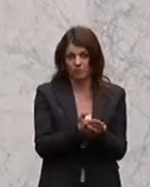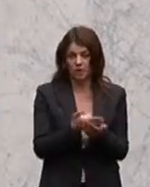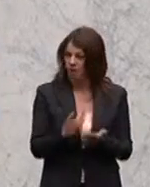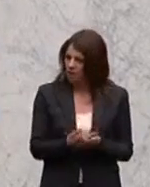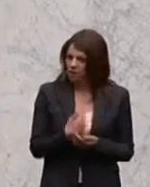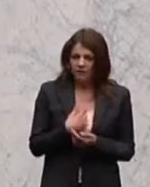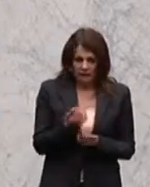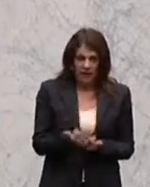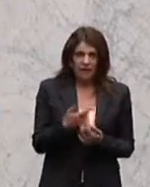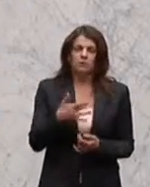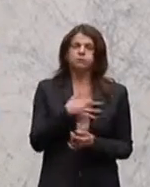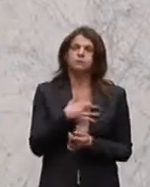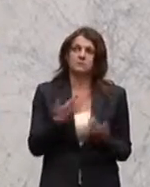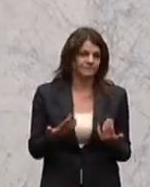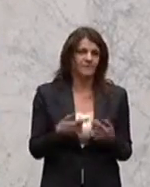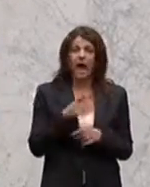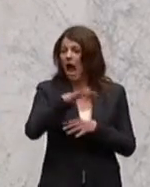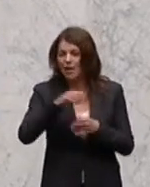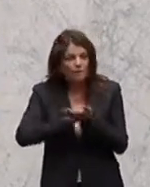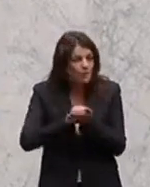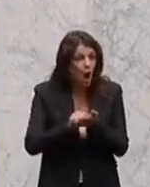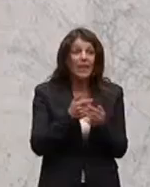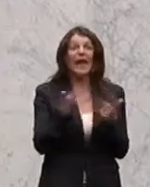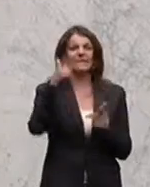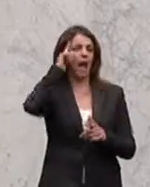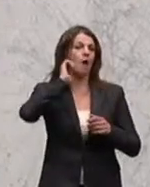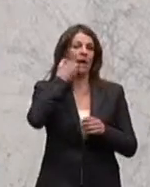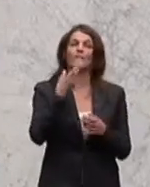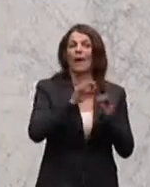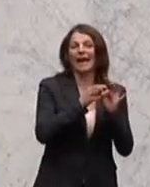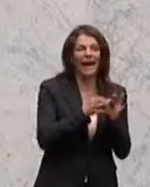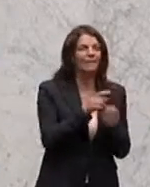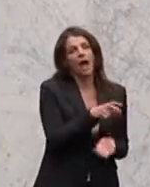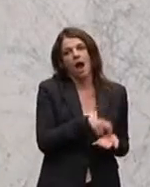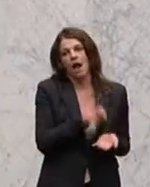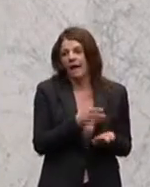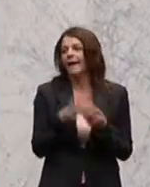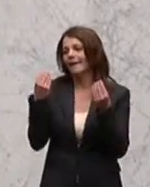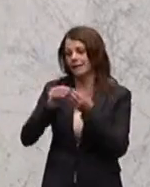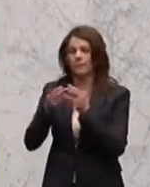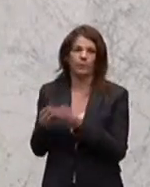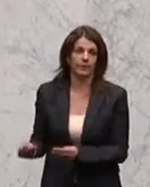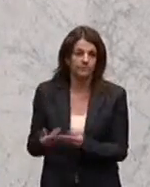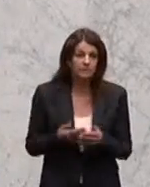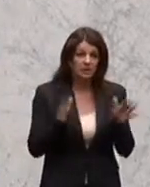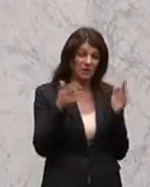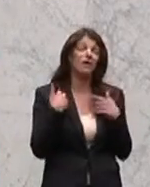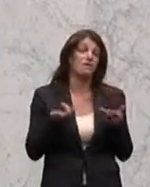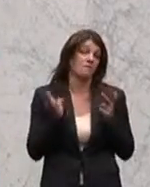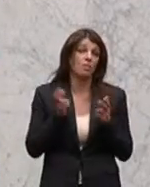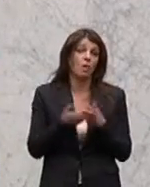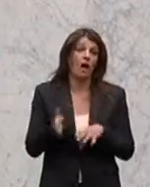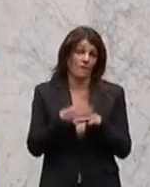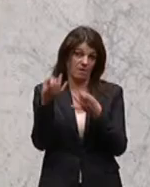Vorgang, obwohl sie jetzt alle gefreien, natürlich der Landeshauptmann von Kärnten voran, dass da mal was weggeräumt ist. Ich warte noch auf die Erklärung,